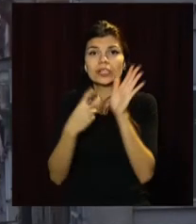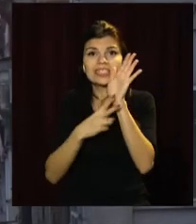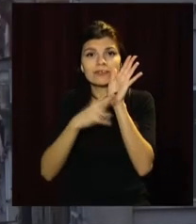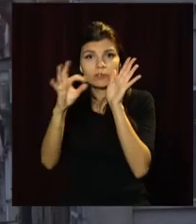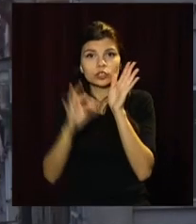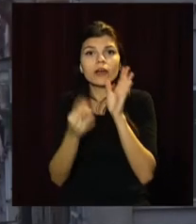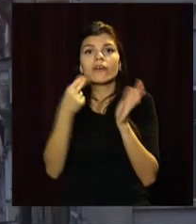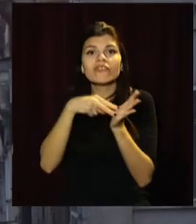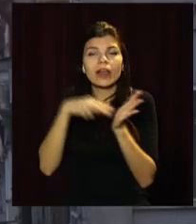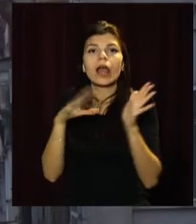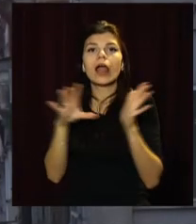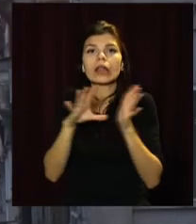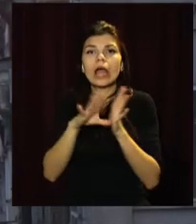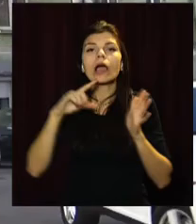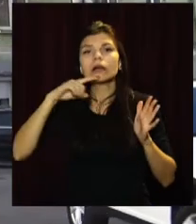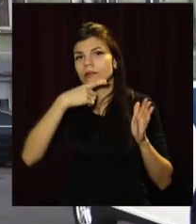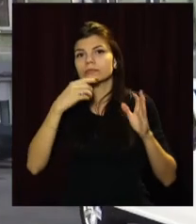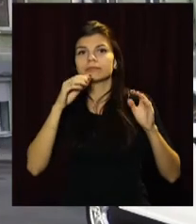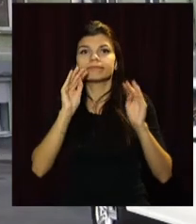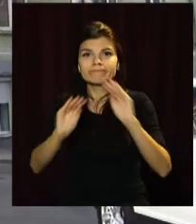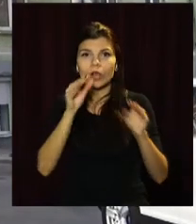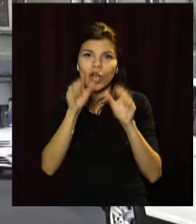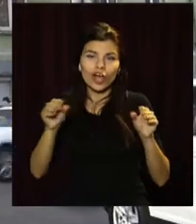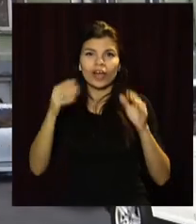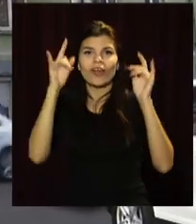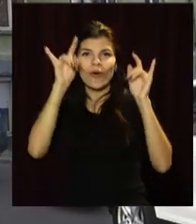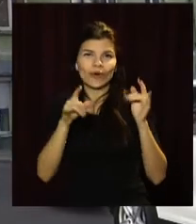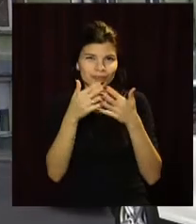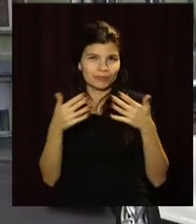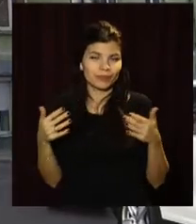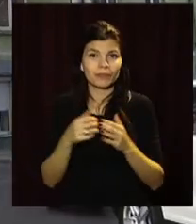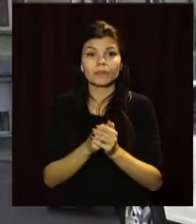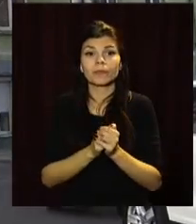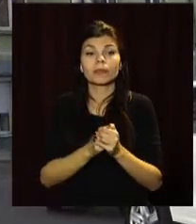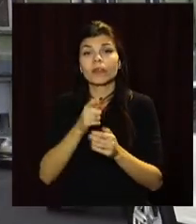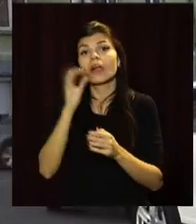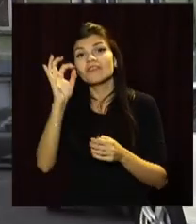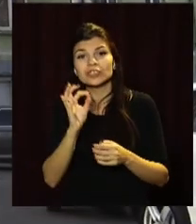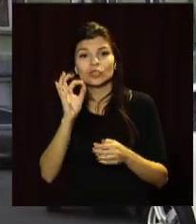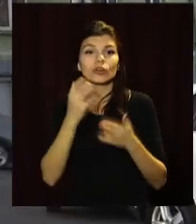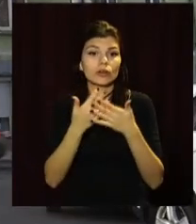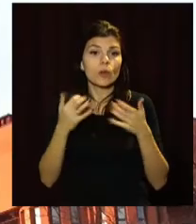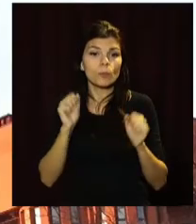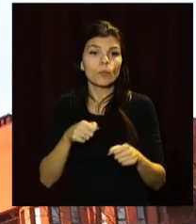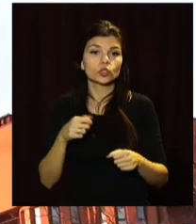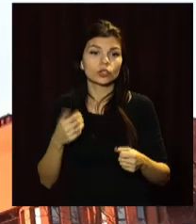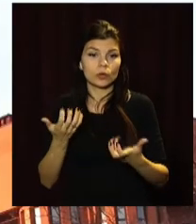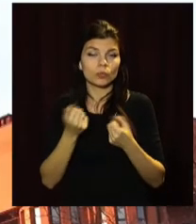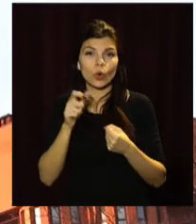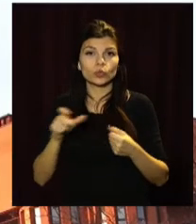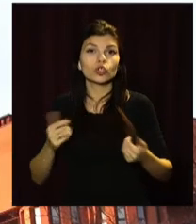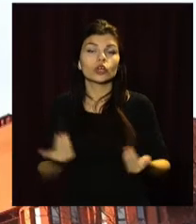енергоефективного обладнання. Додаткову компенсацію за тілом або відсотками позики можуть отримати мешканці Дніпра, Кривого Рогу,